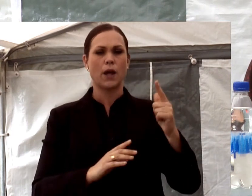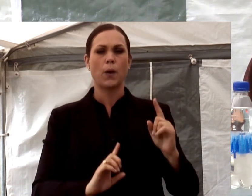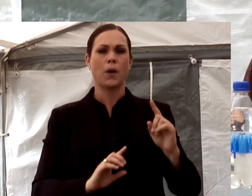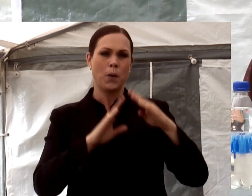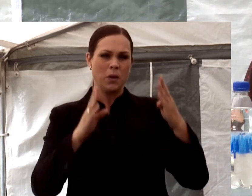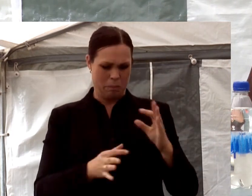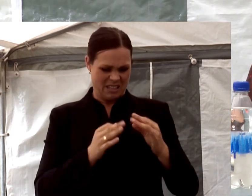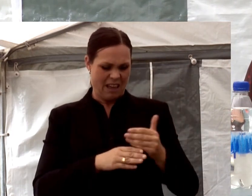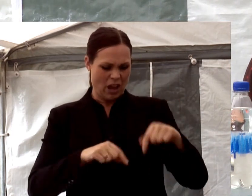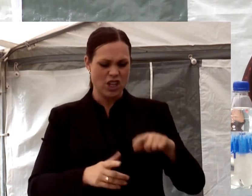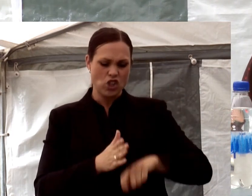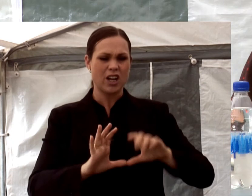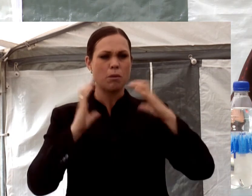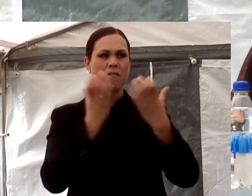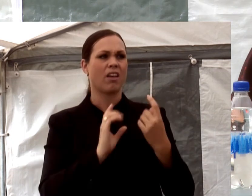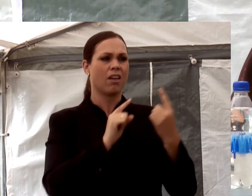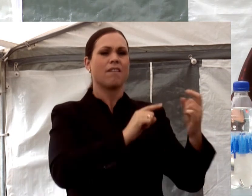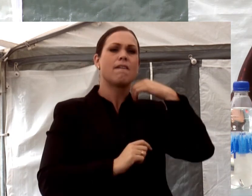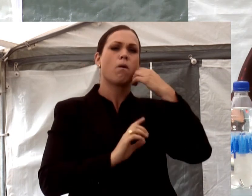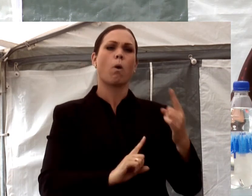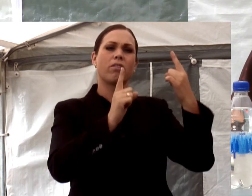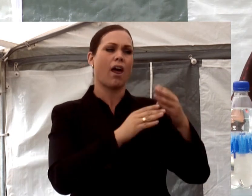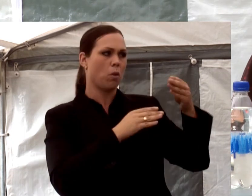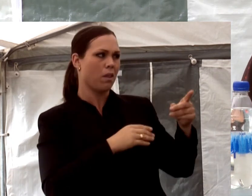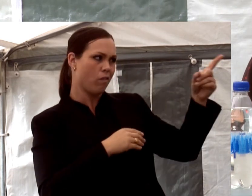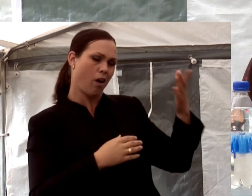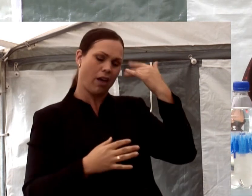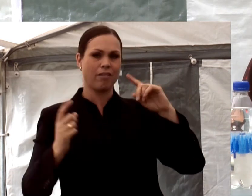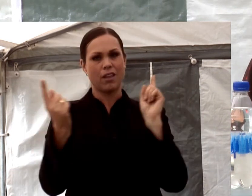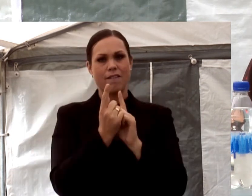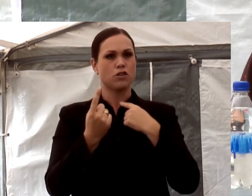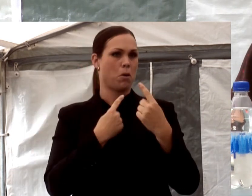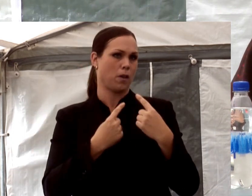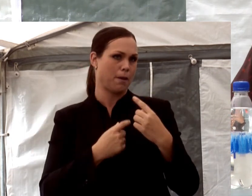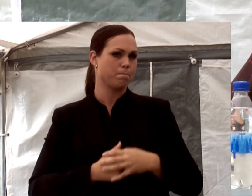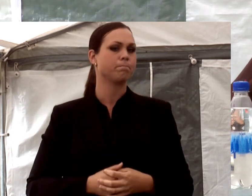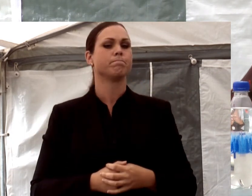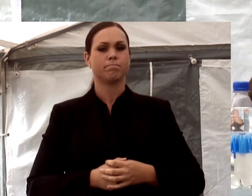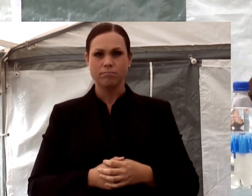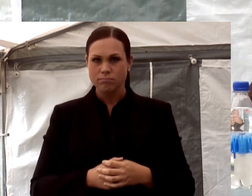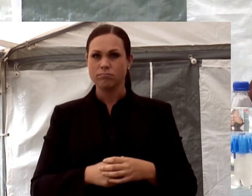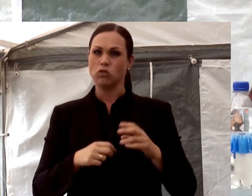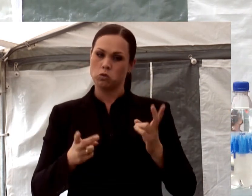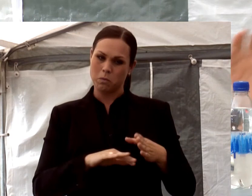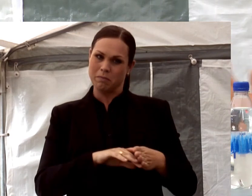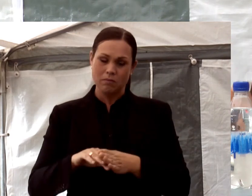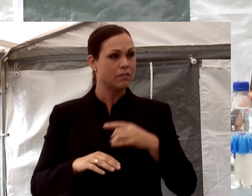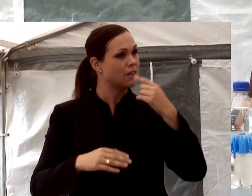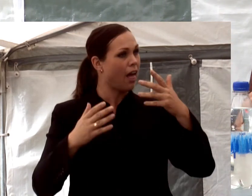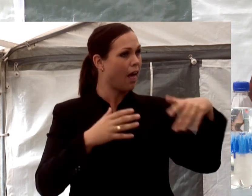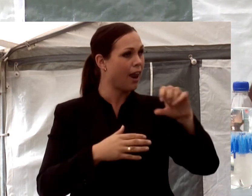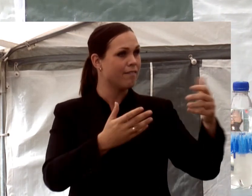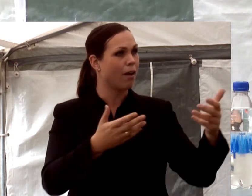direkt efteråt så kommer ett nytt seminarium på. Så där kan ni gärna träffa oss efteråt. Med det sagt så vill jag hälsa alla